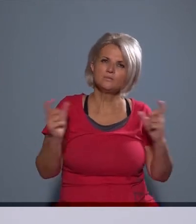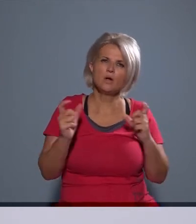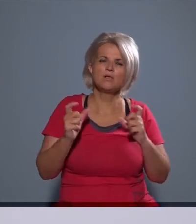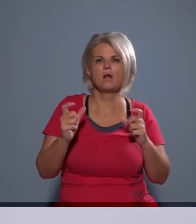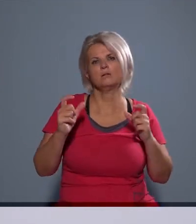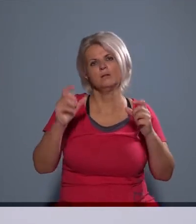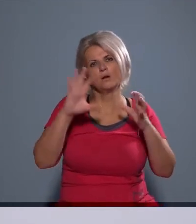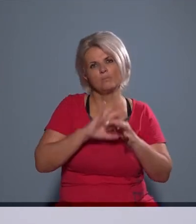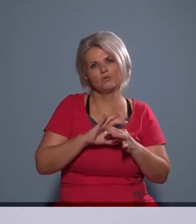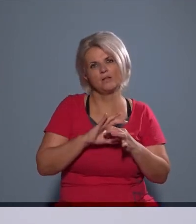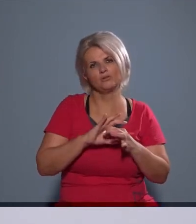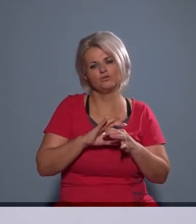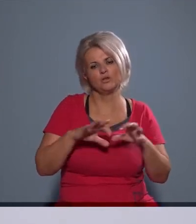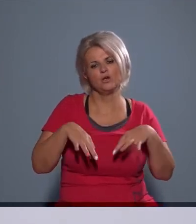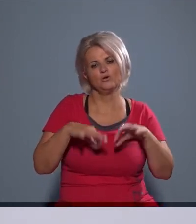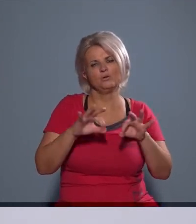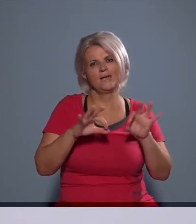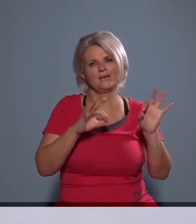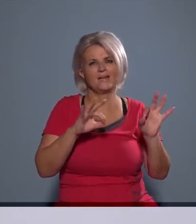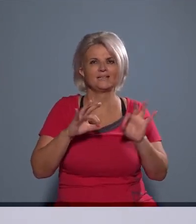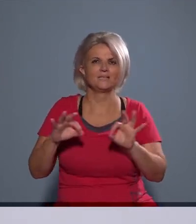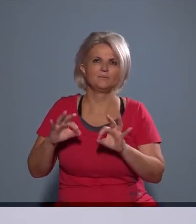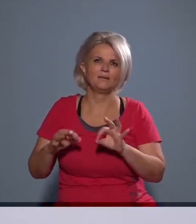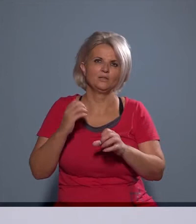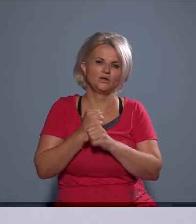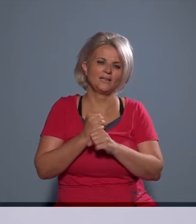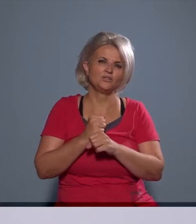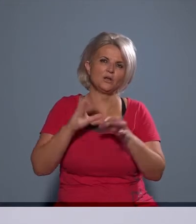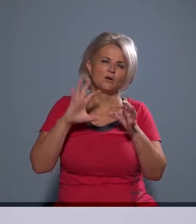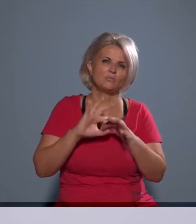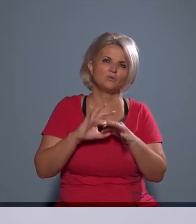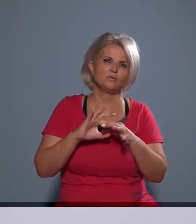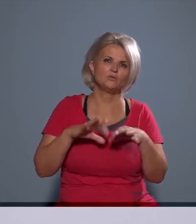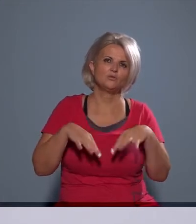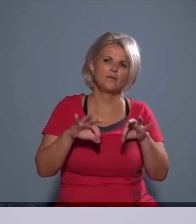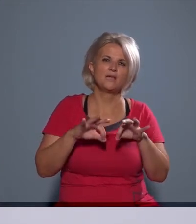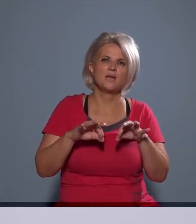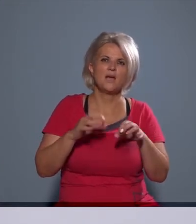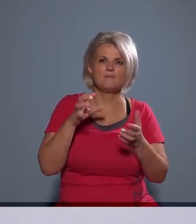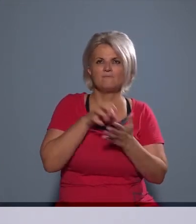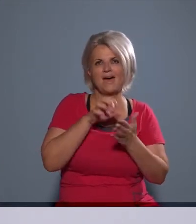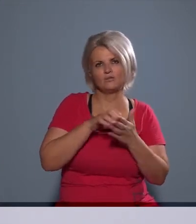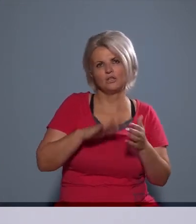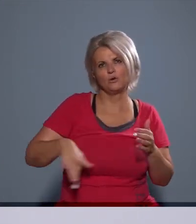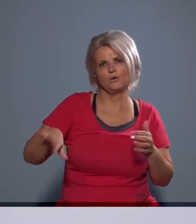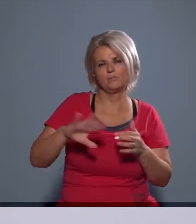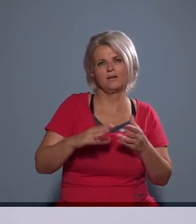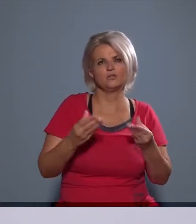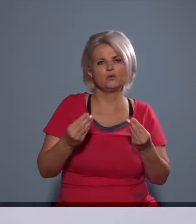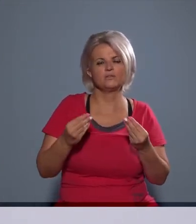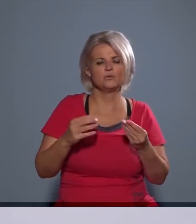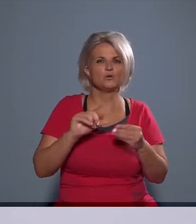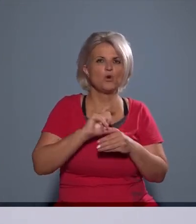A zajjal kapcsolatos ügyek, rendezvénytartással kapcsolatos ügyek azért egy városi környezetben sokszor